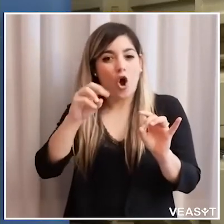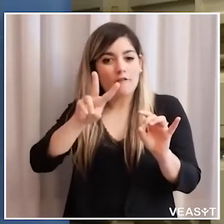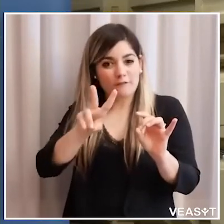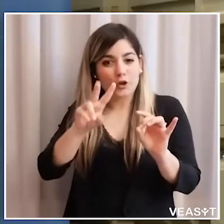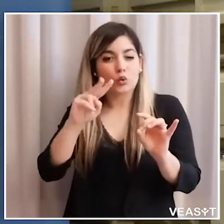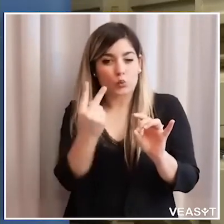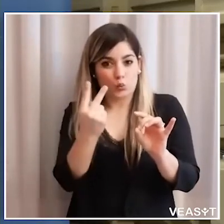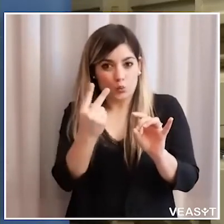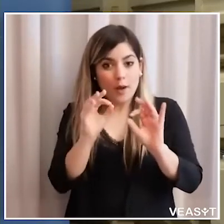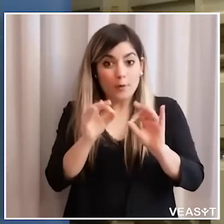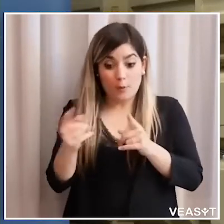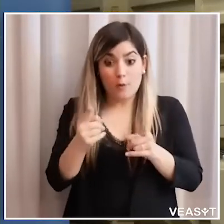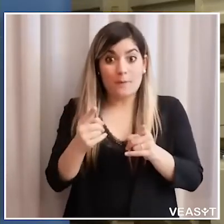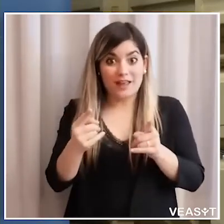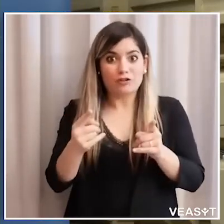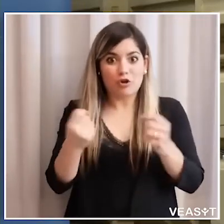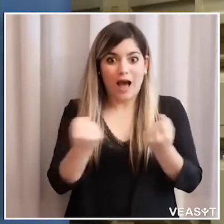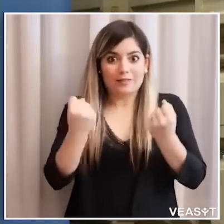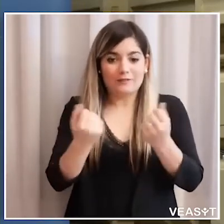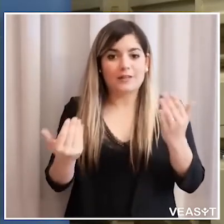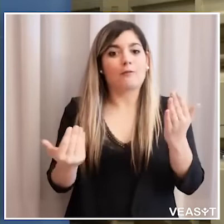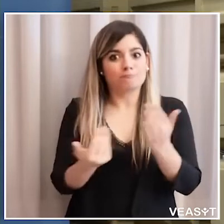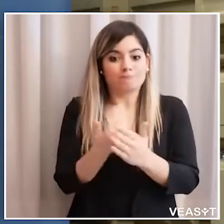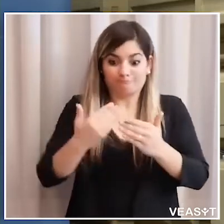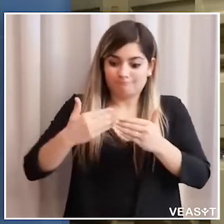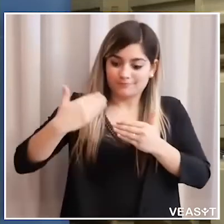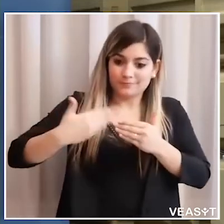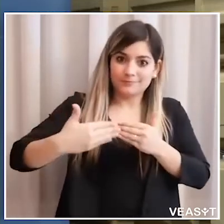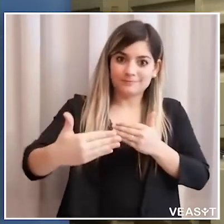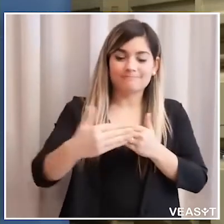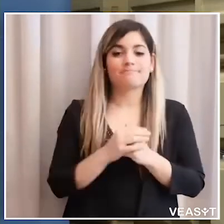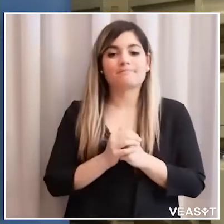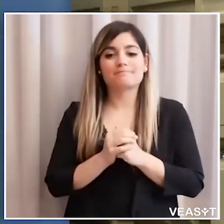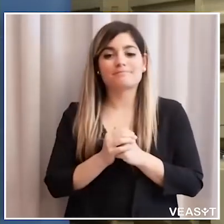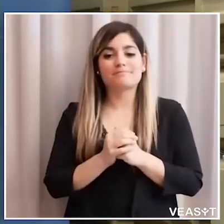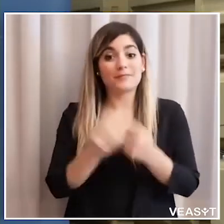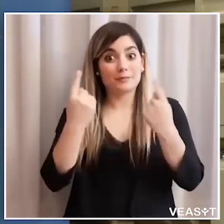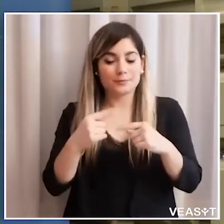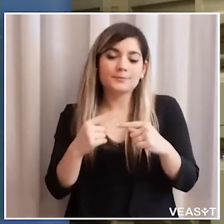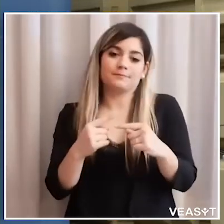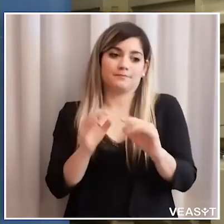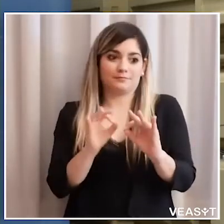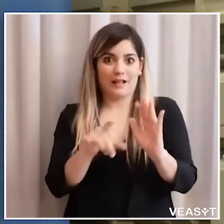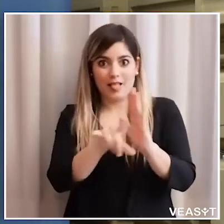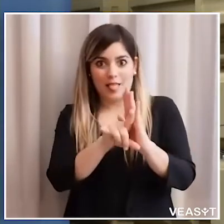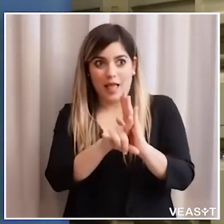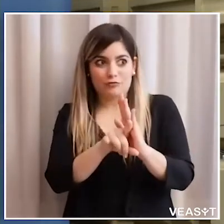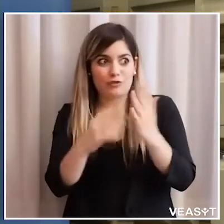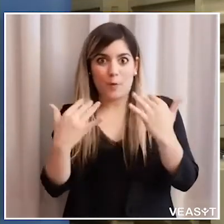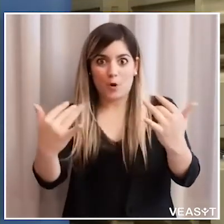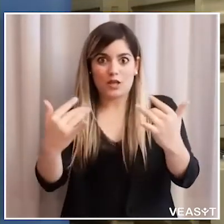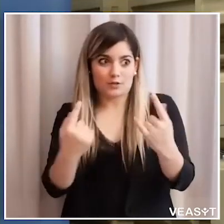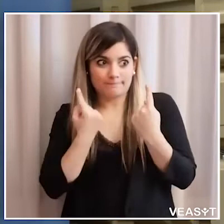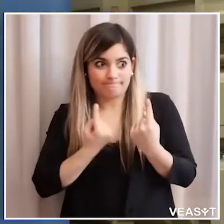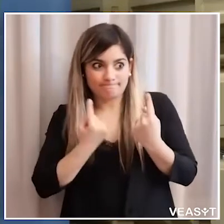-2 nella fase di ripresa dell'attività. È comprensibile che vi sia una forte attesa nei confronti di questa legge